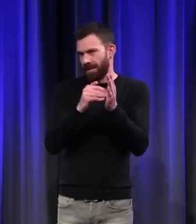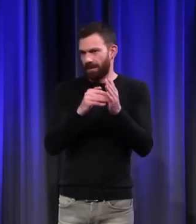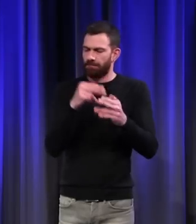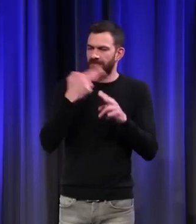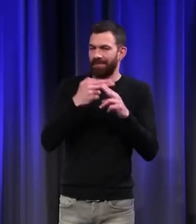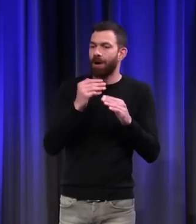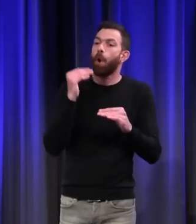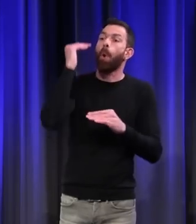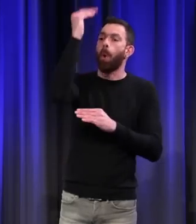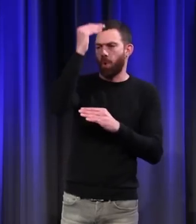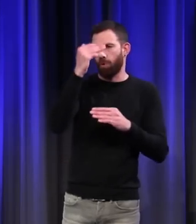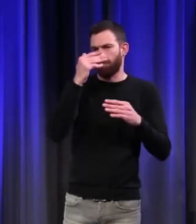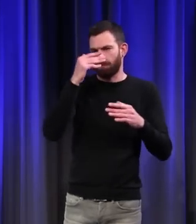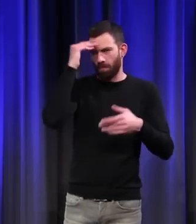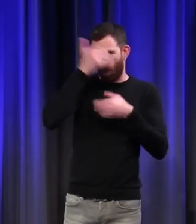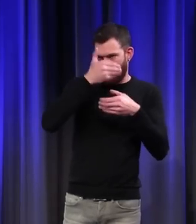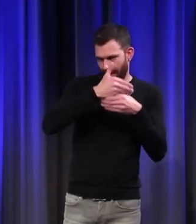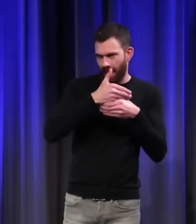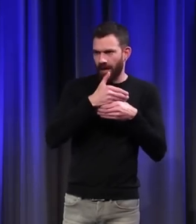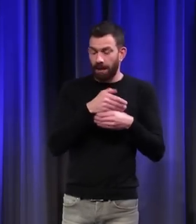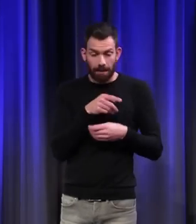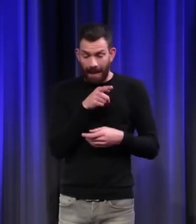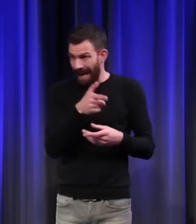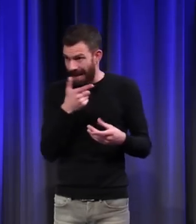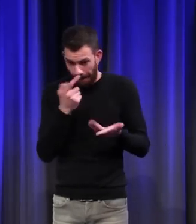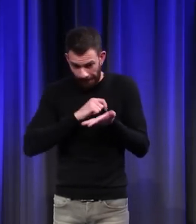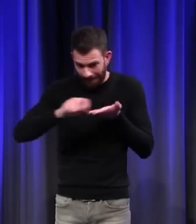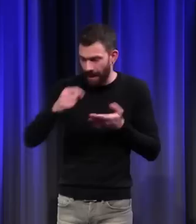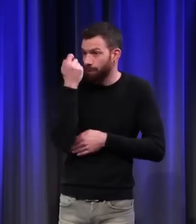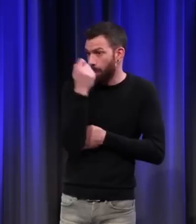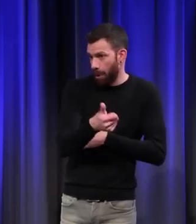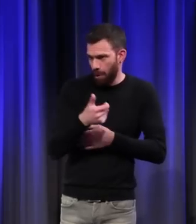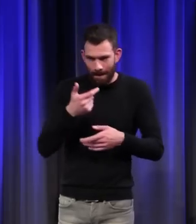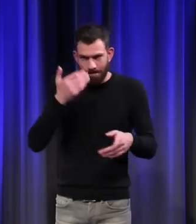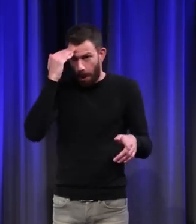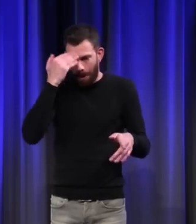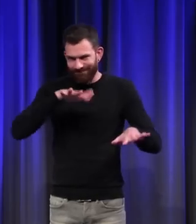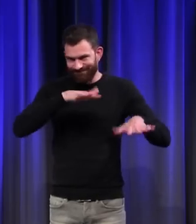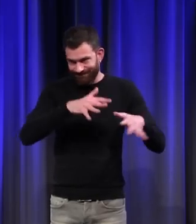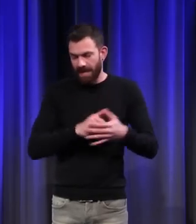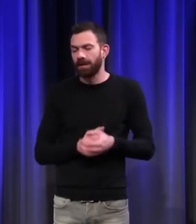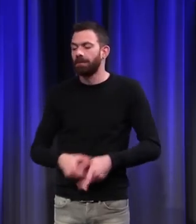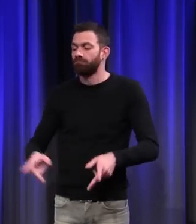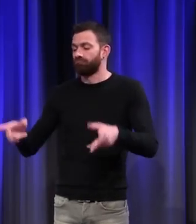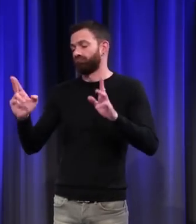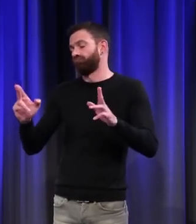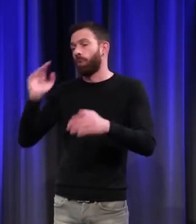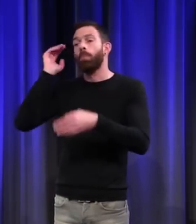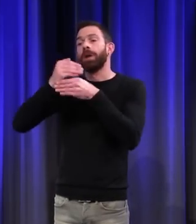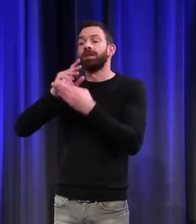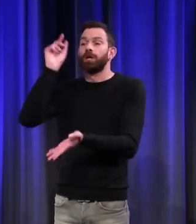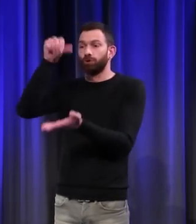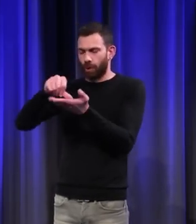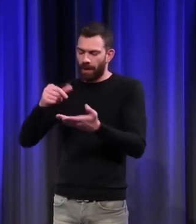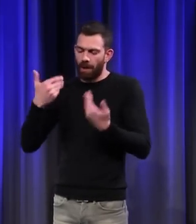-Âge, et qui est la période qui a laissé le moins de documents, donc qu connaît moins bien. Un Moyen-Âge central, dont je